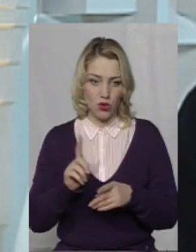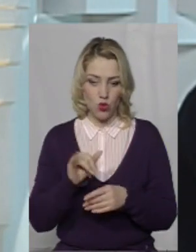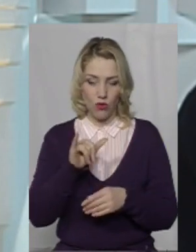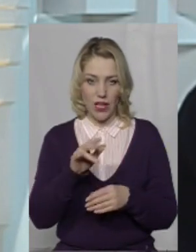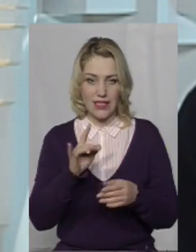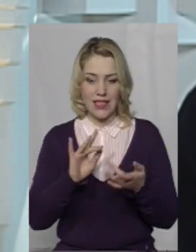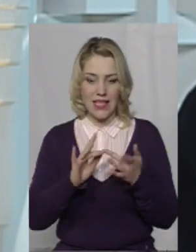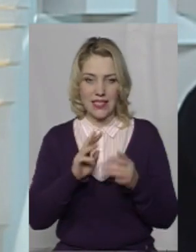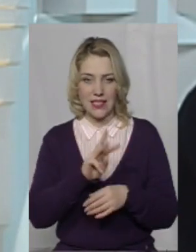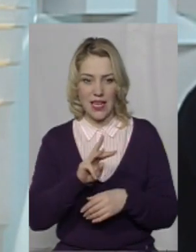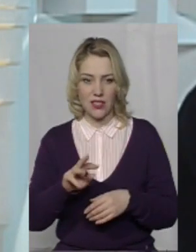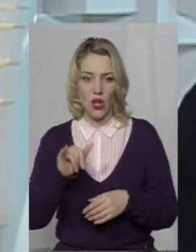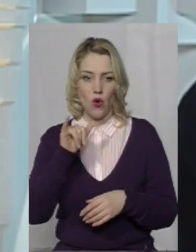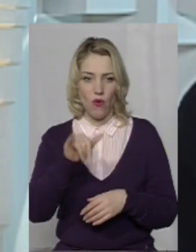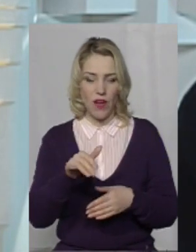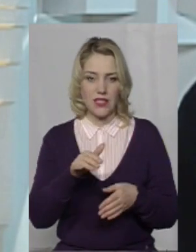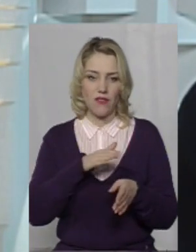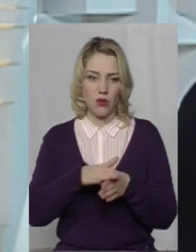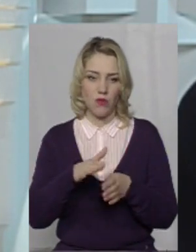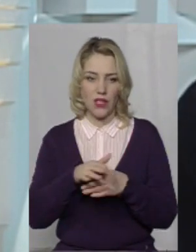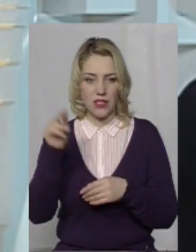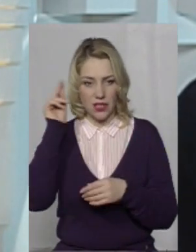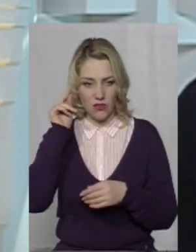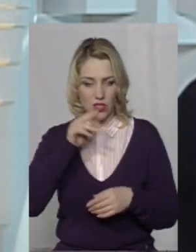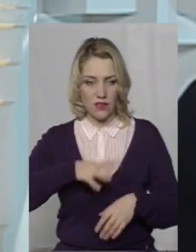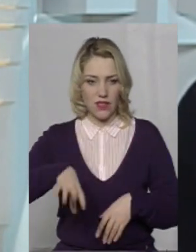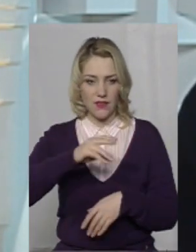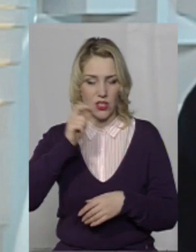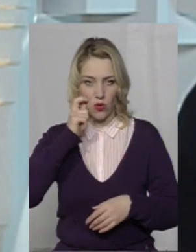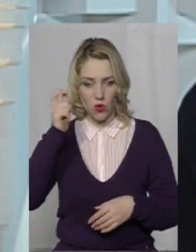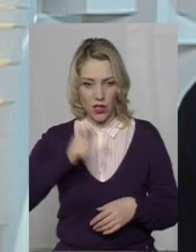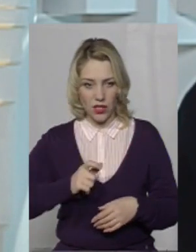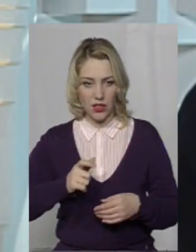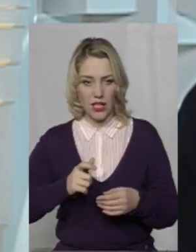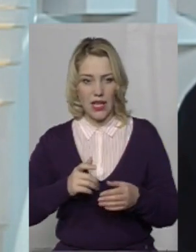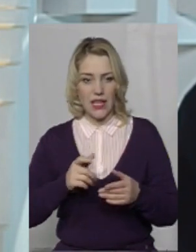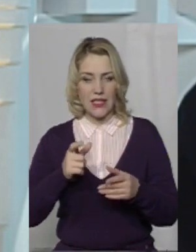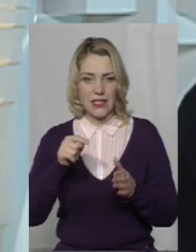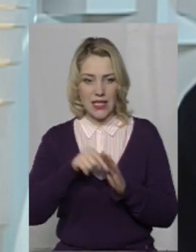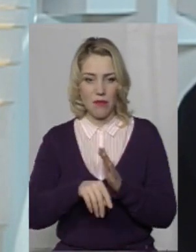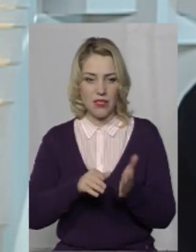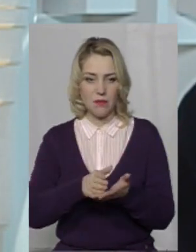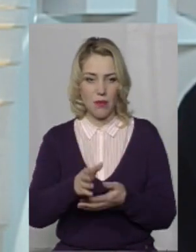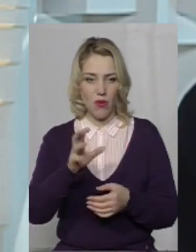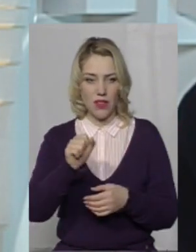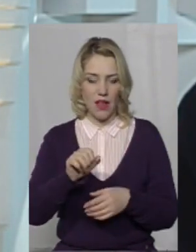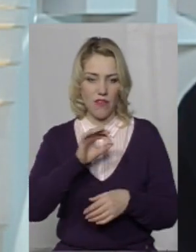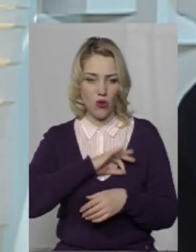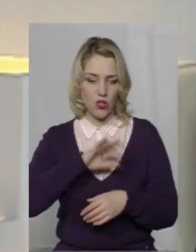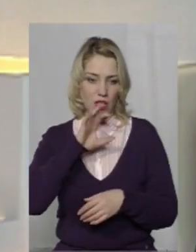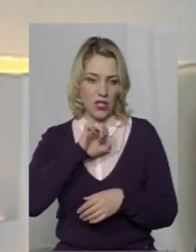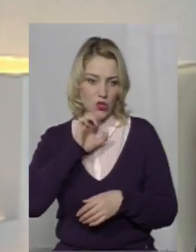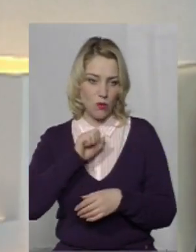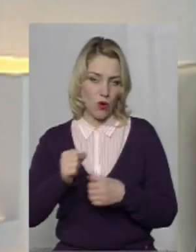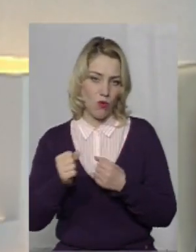саме в ці дні відбуваються навчання, так, з усієї України, саме спрямовані на використання собак у